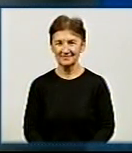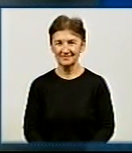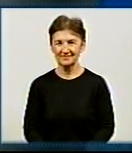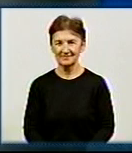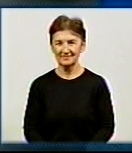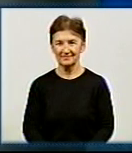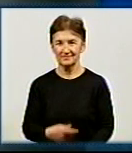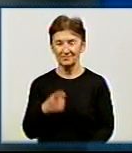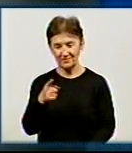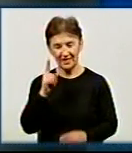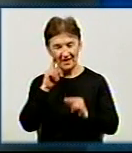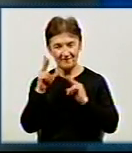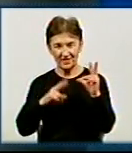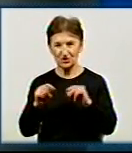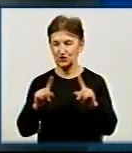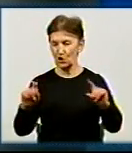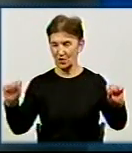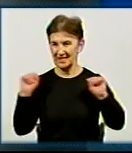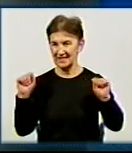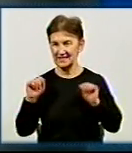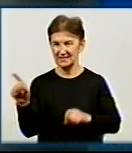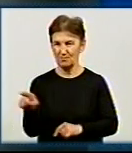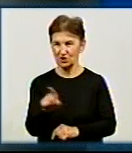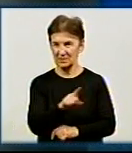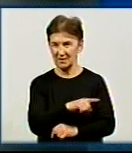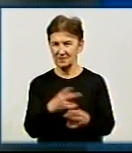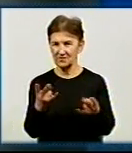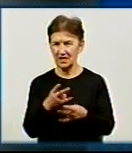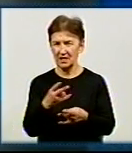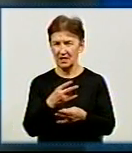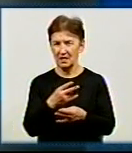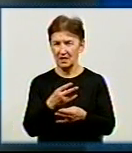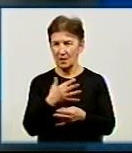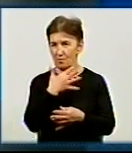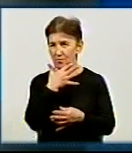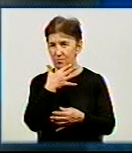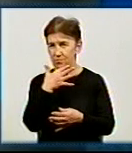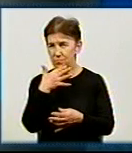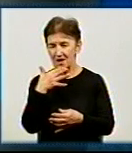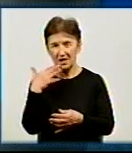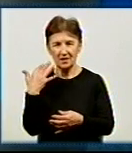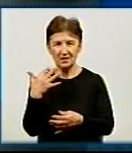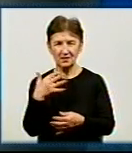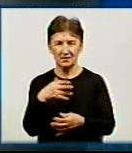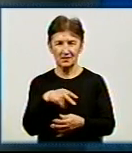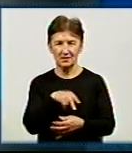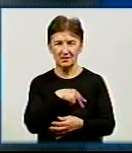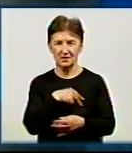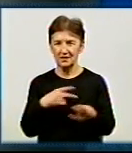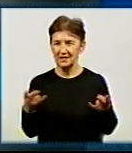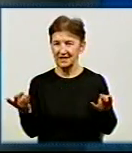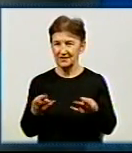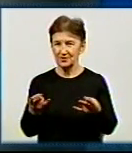Не вважаєте, що спортсменам потрібна вага цієї премії, спортсменам потрібна урочиста